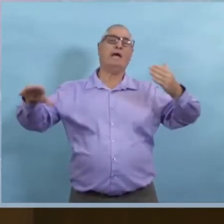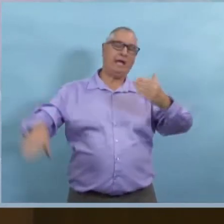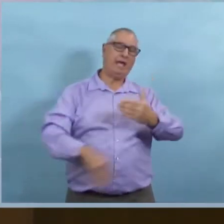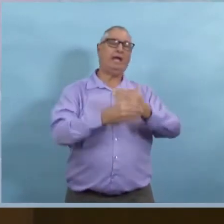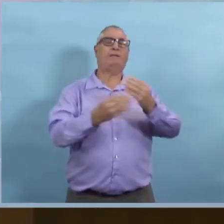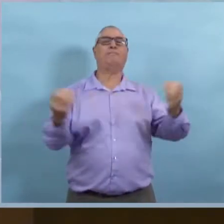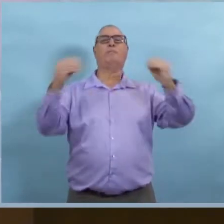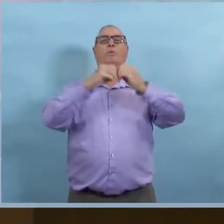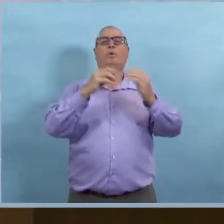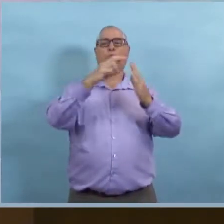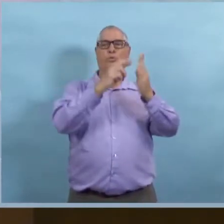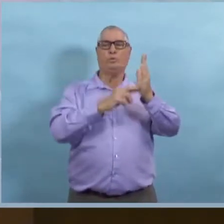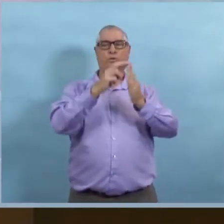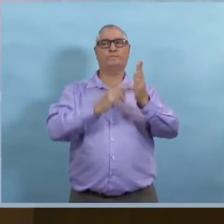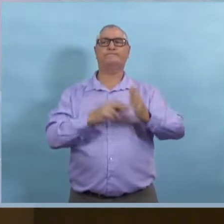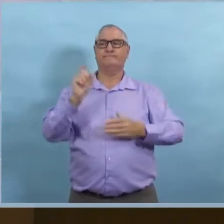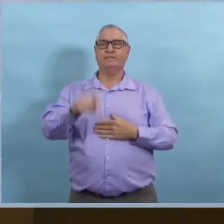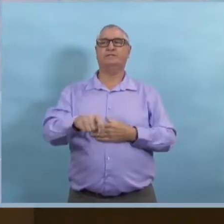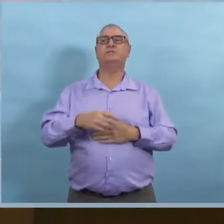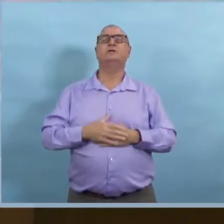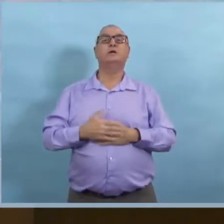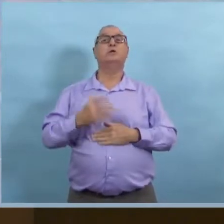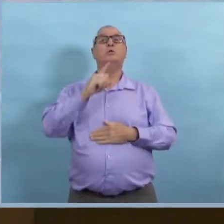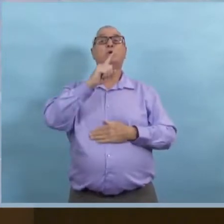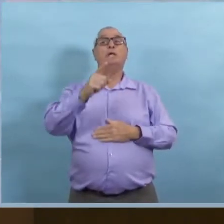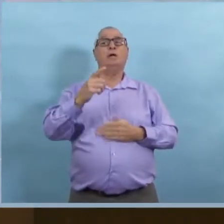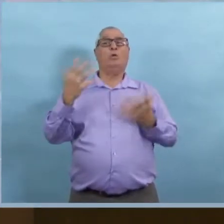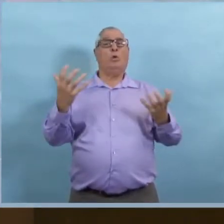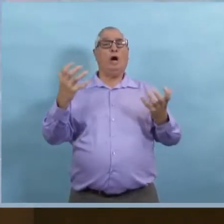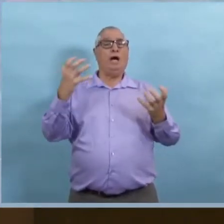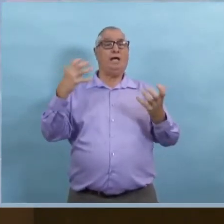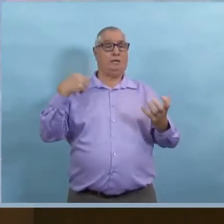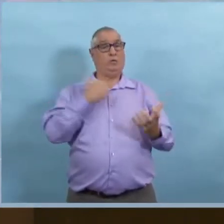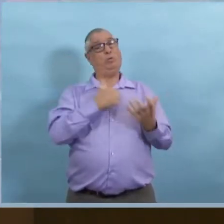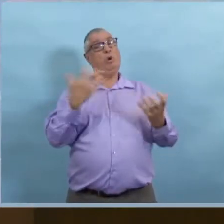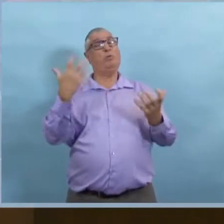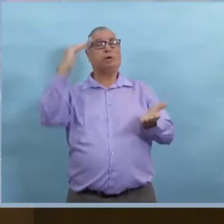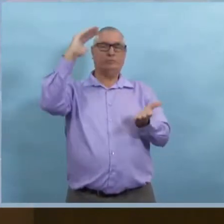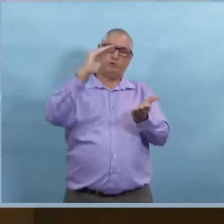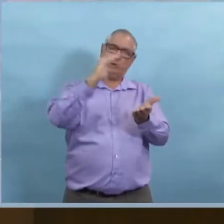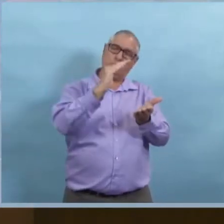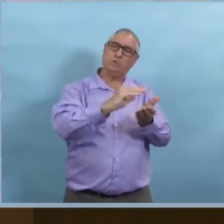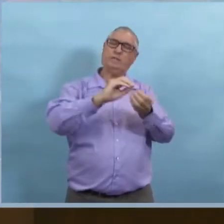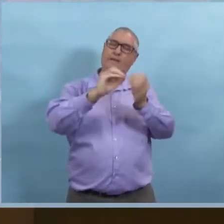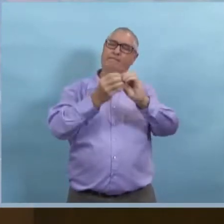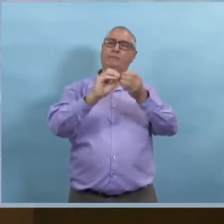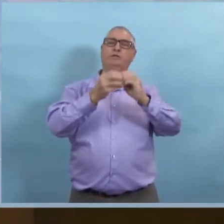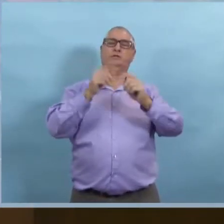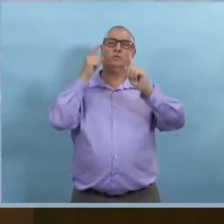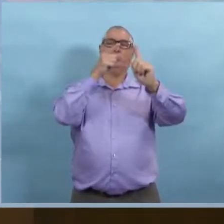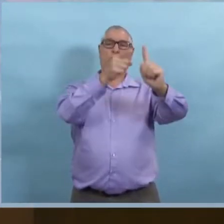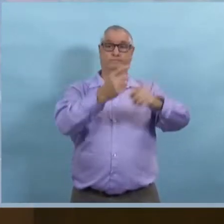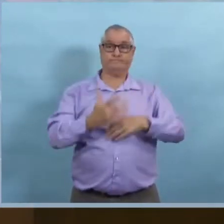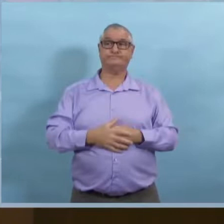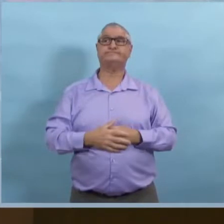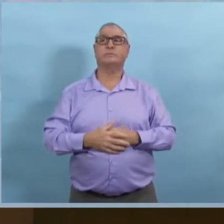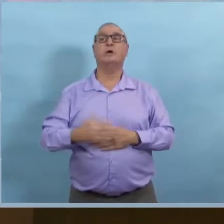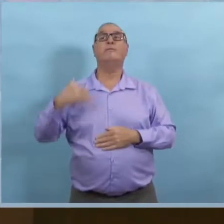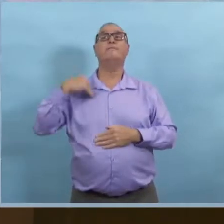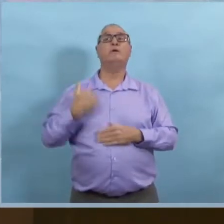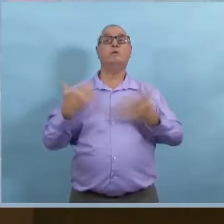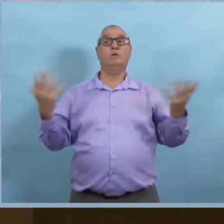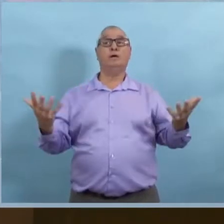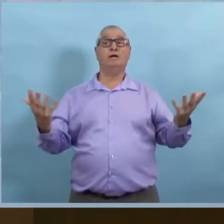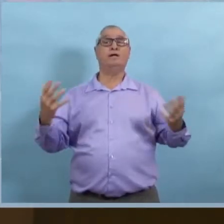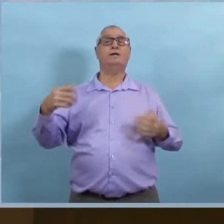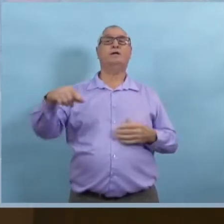À cause de ça, il nous faut prendre des mesures supplémentaires pour ralentir la propagation du virus dans la région métropolitaine et pour s'assurer que